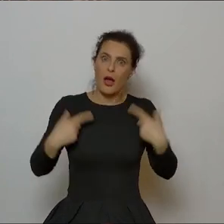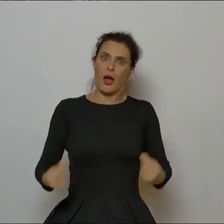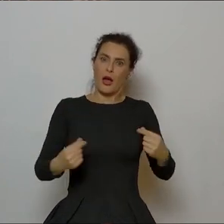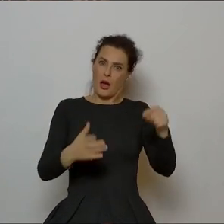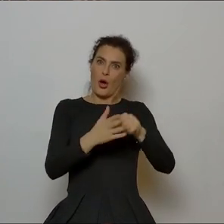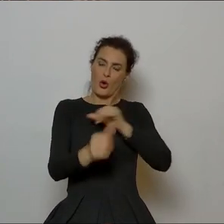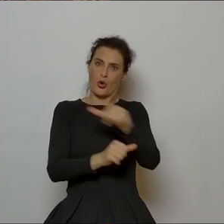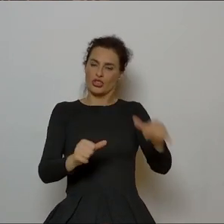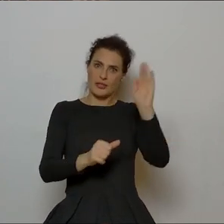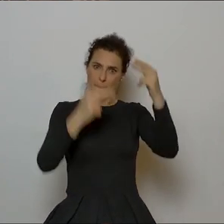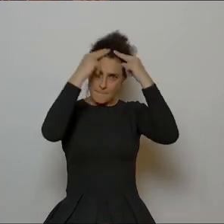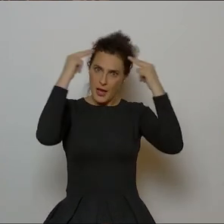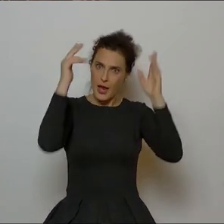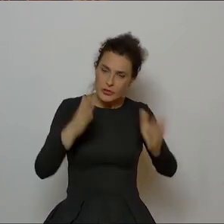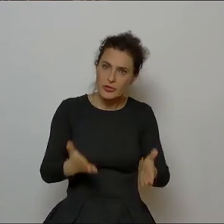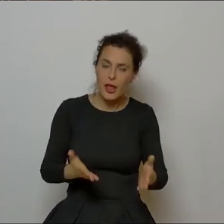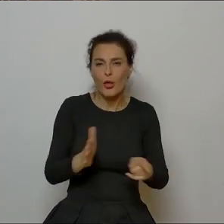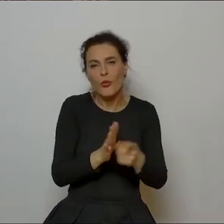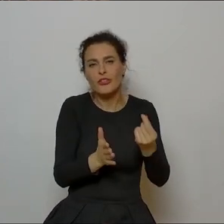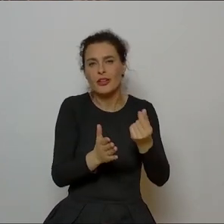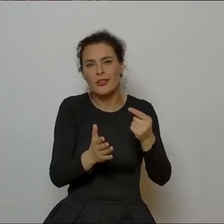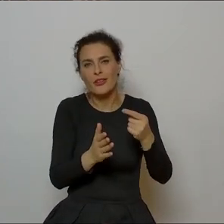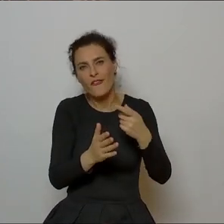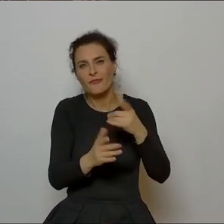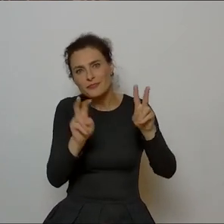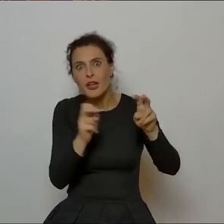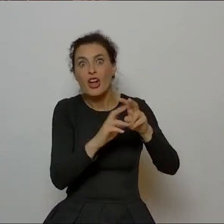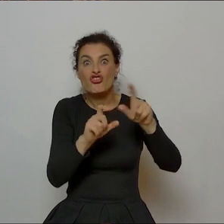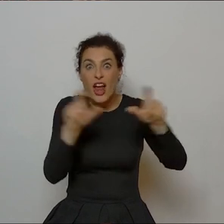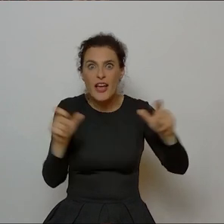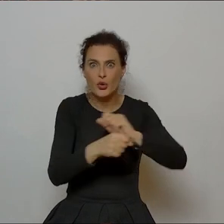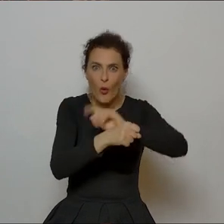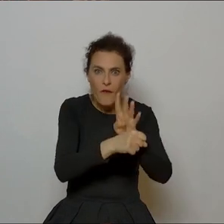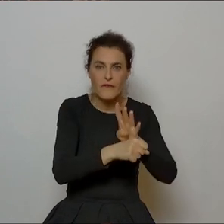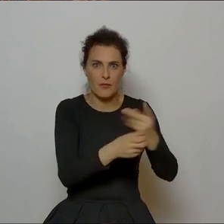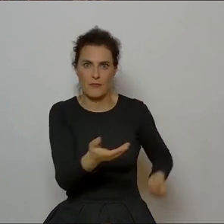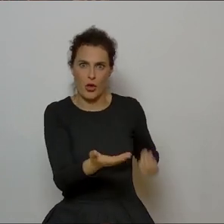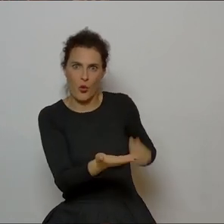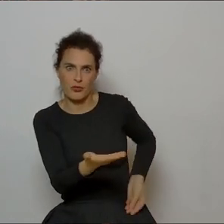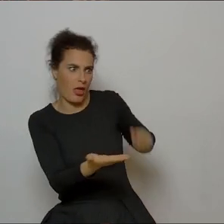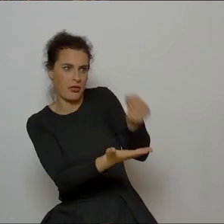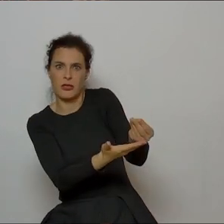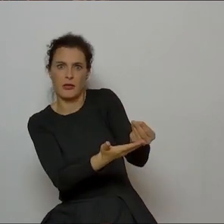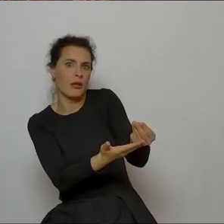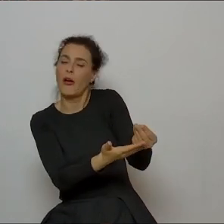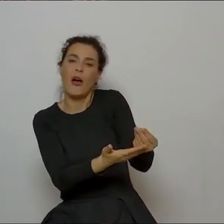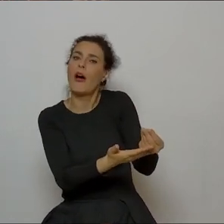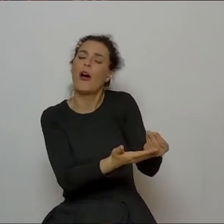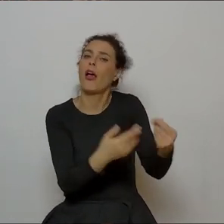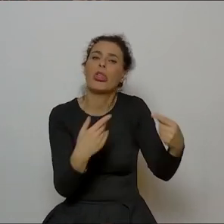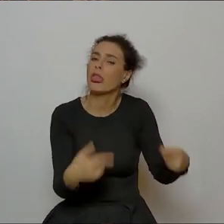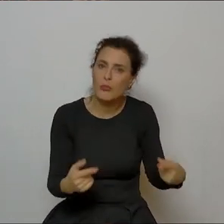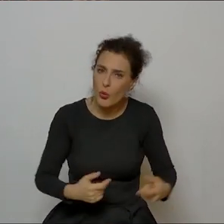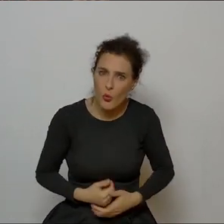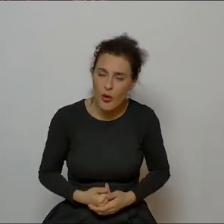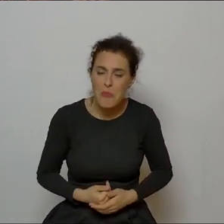po prostu, żeby łapę po kasę wyciągnąć jakąś, prawda, jeszcze w trudnym czasie covidowym, a jednak nie było też tego. Może